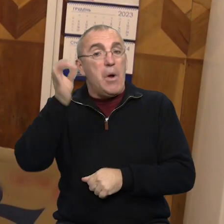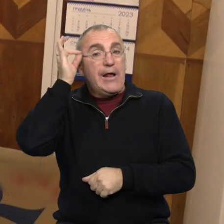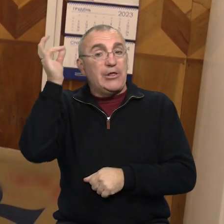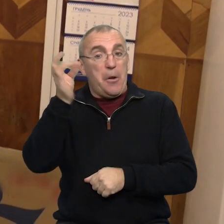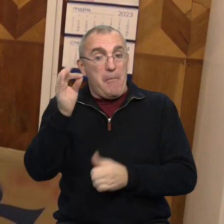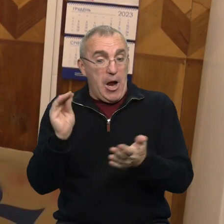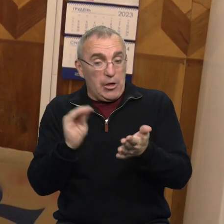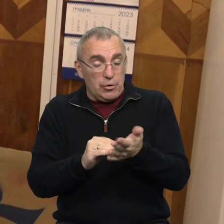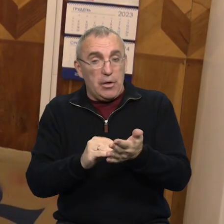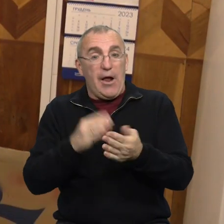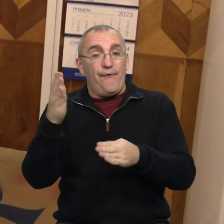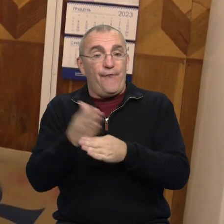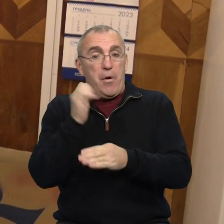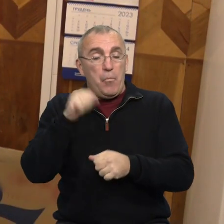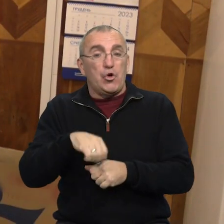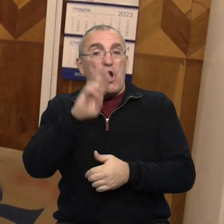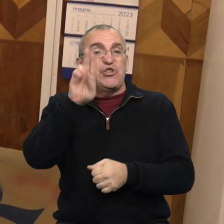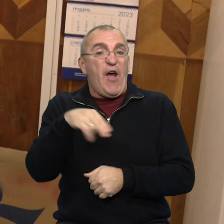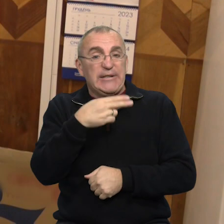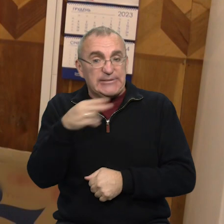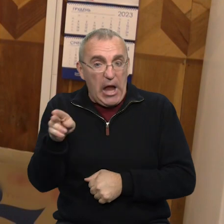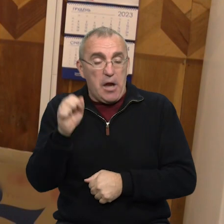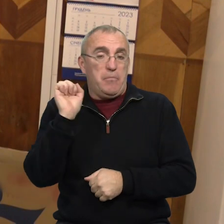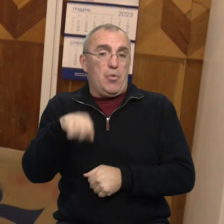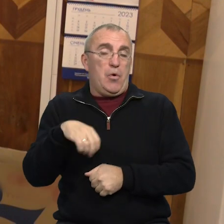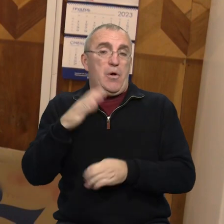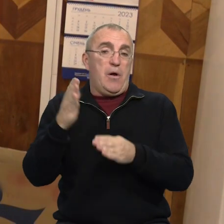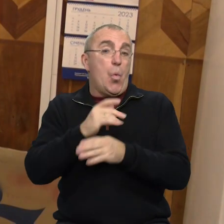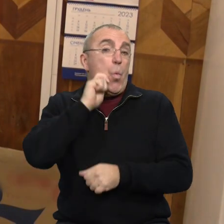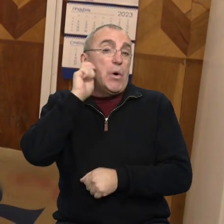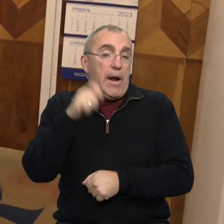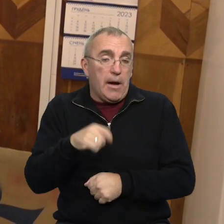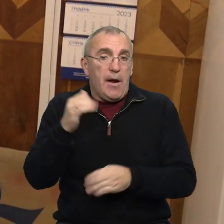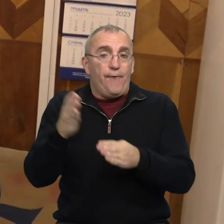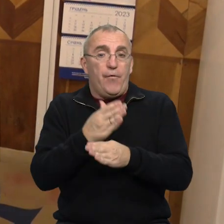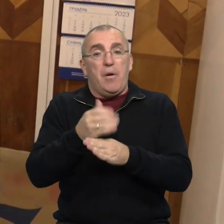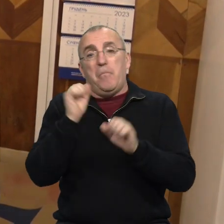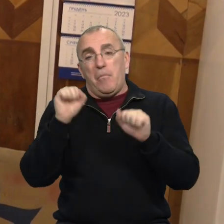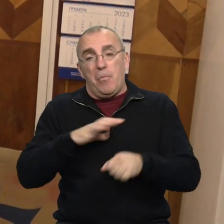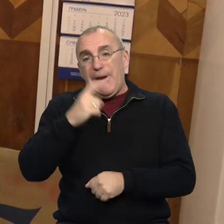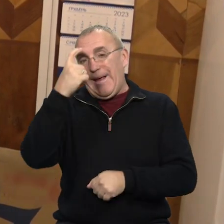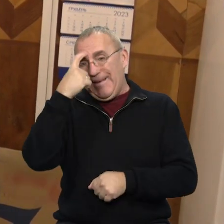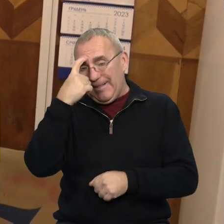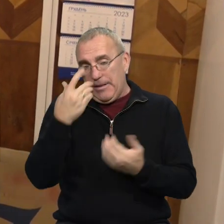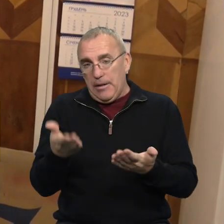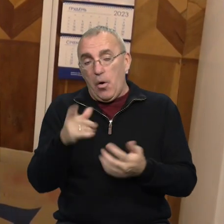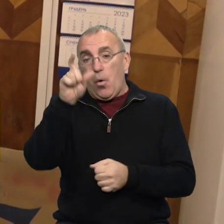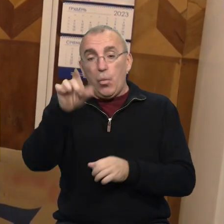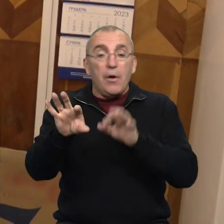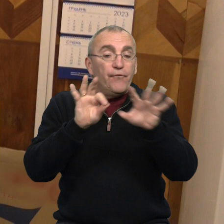Німеччина, виробник може бути Швейцарія, виробник може бути Україна і виробник може бути Індія.